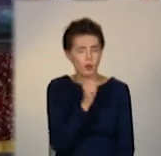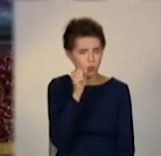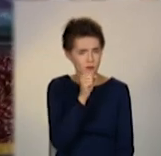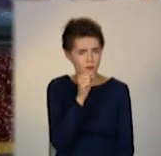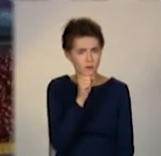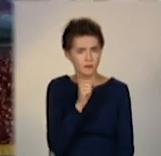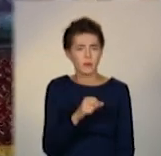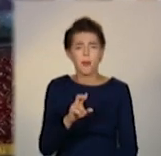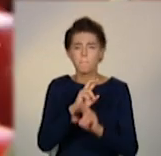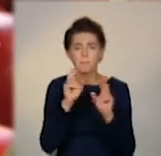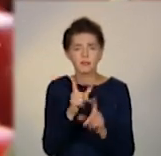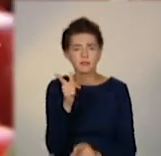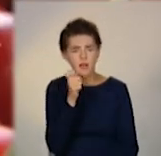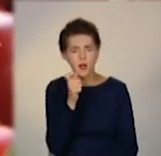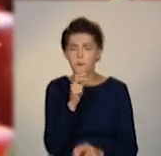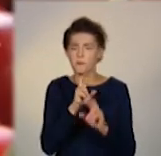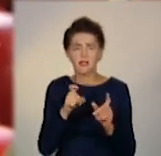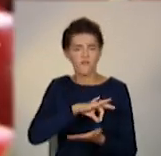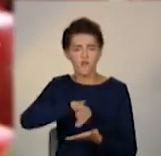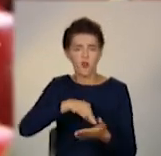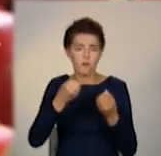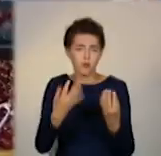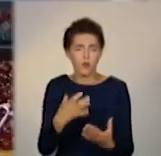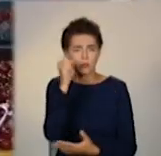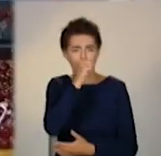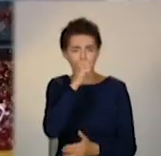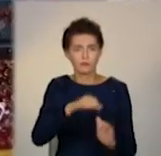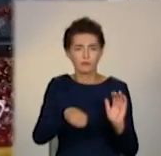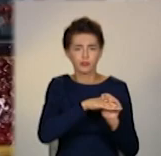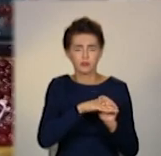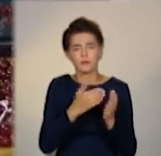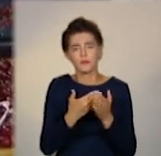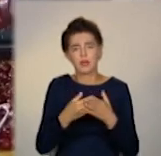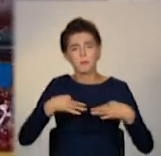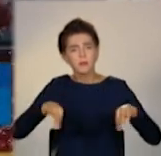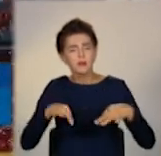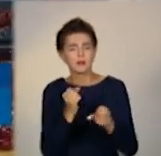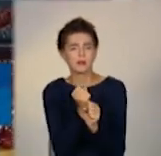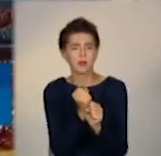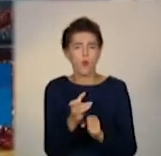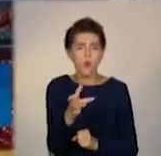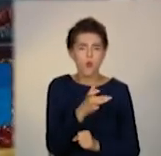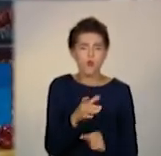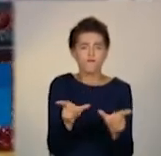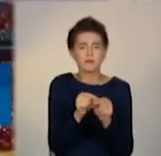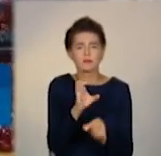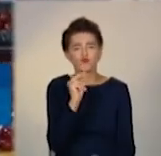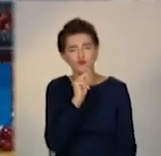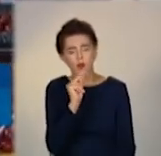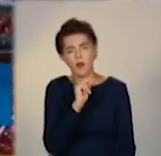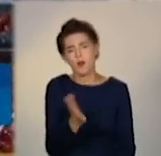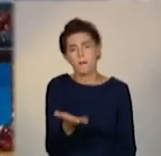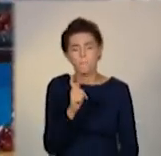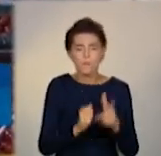Без сахару, без варіння. Заморозили і съєли. Бліни, оладі. З чаем, з молоком діти з булками йдуть.